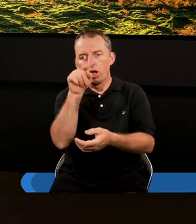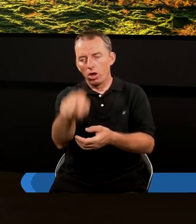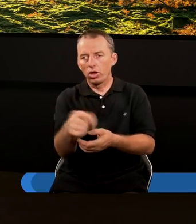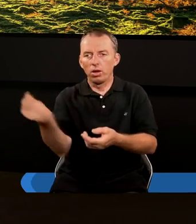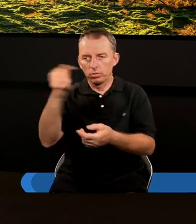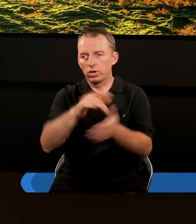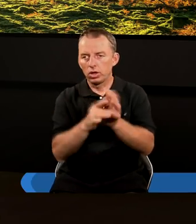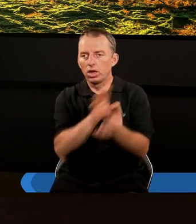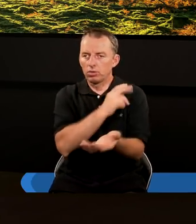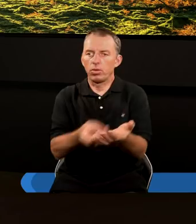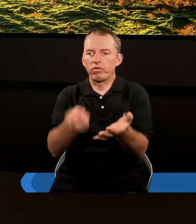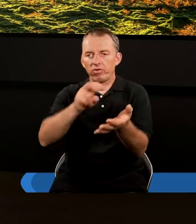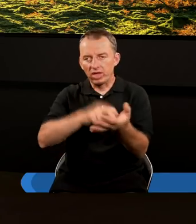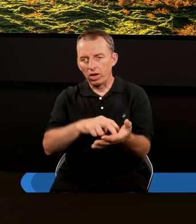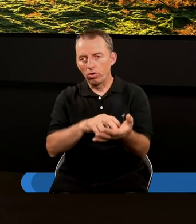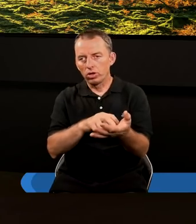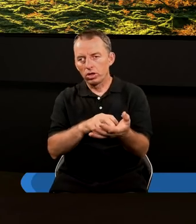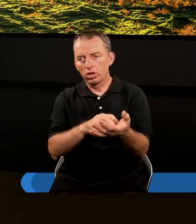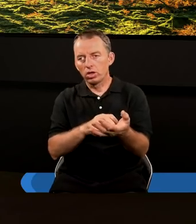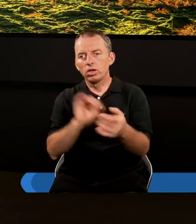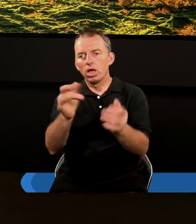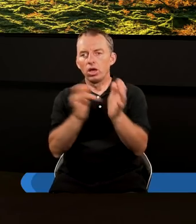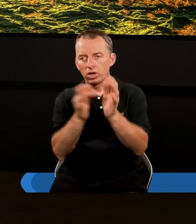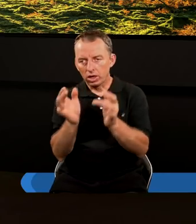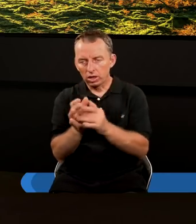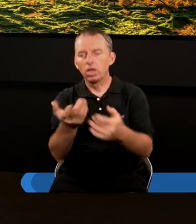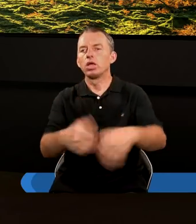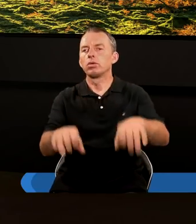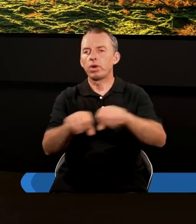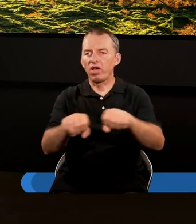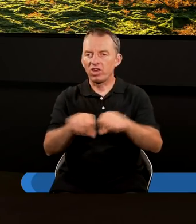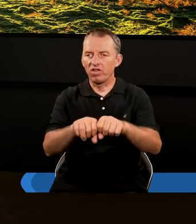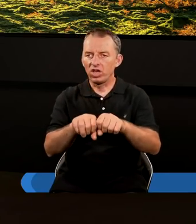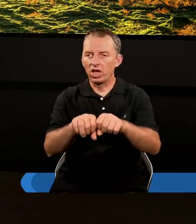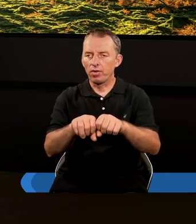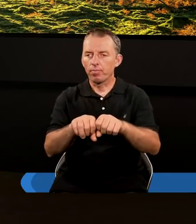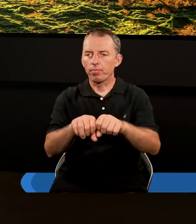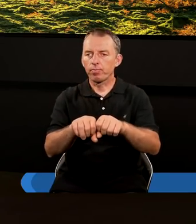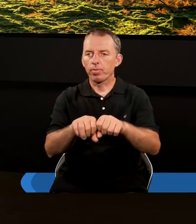oni przy przyjściu Chrystusa zmartwychwstaną. Jako Chrystusowi, sprawiedliwi, tak?